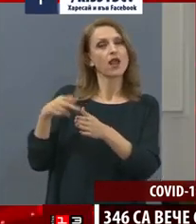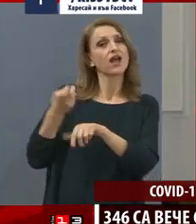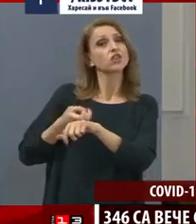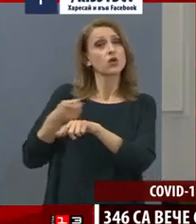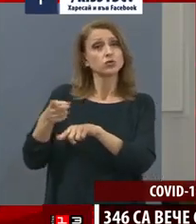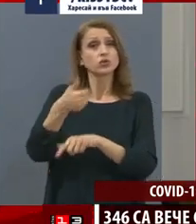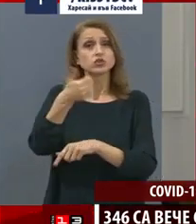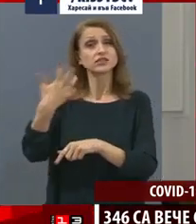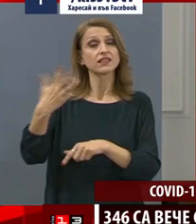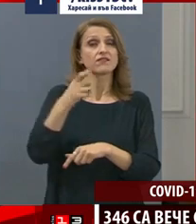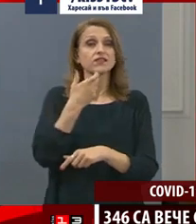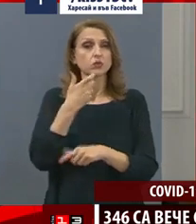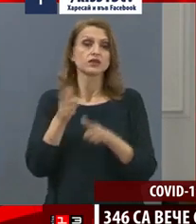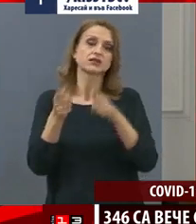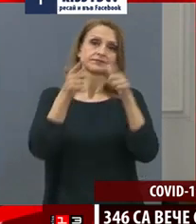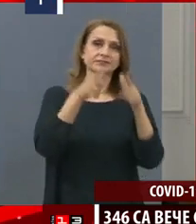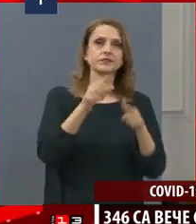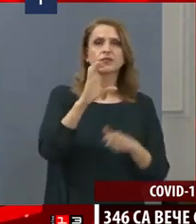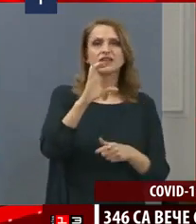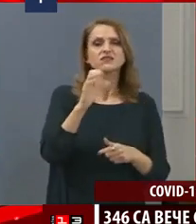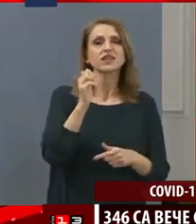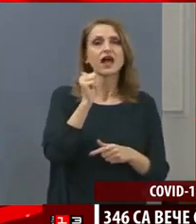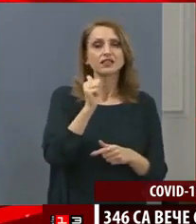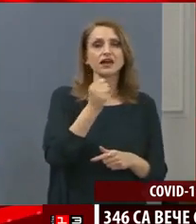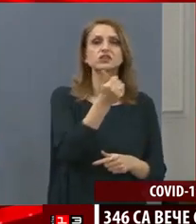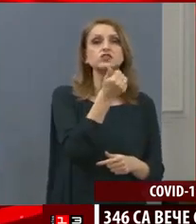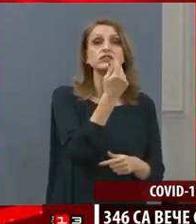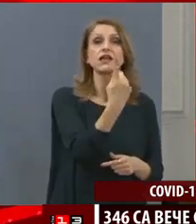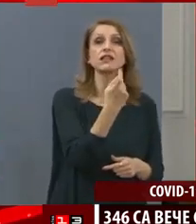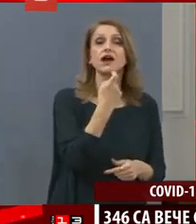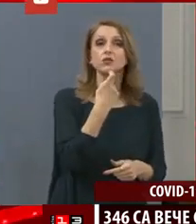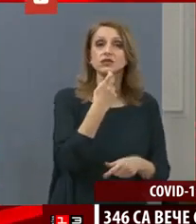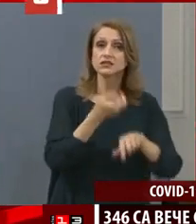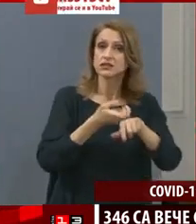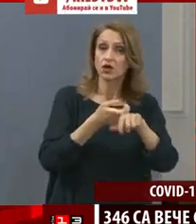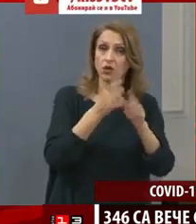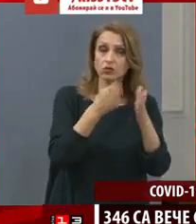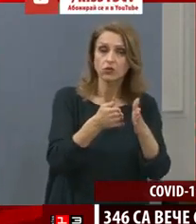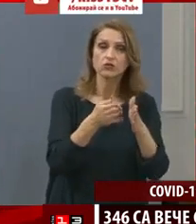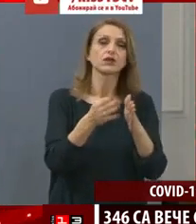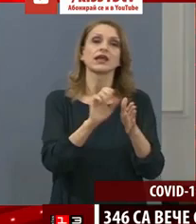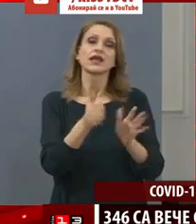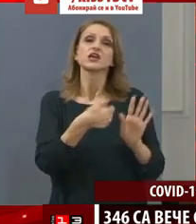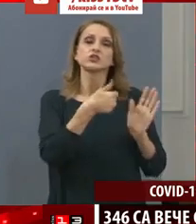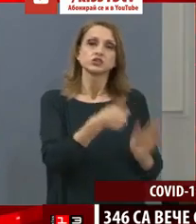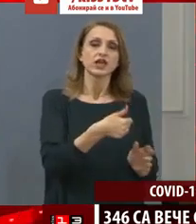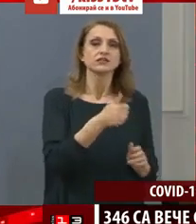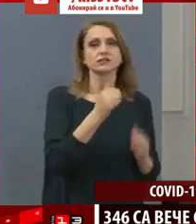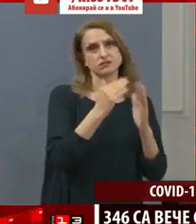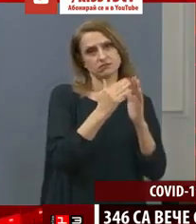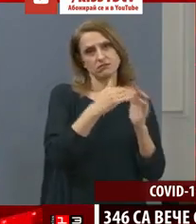години, света Ана на 61 години и 6 амбулаторни.